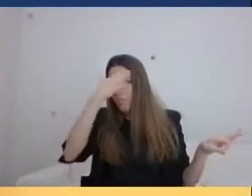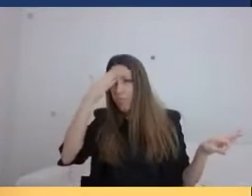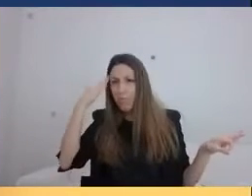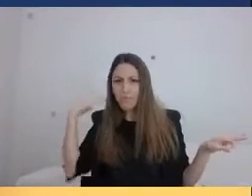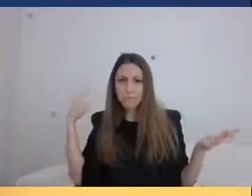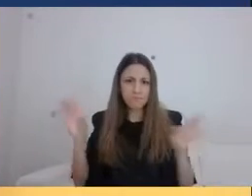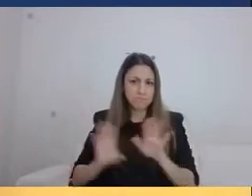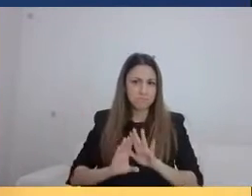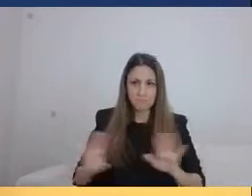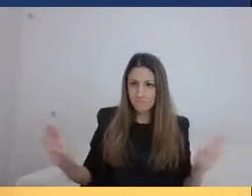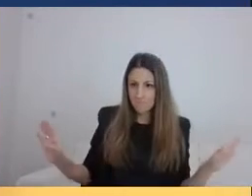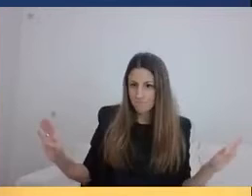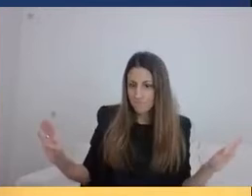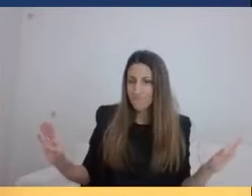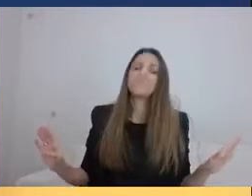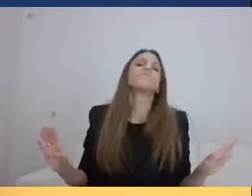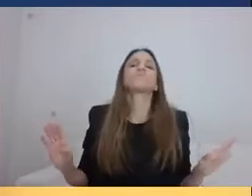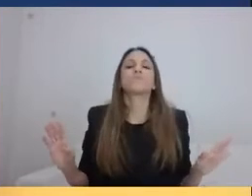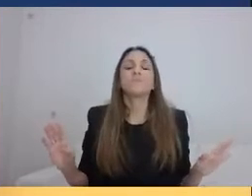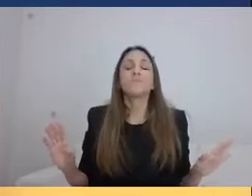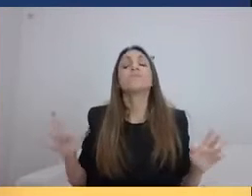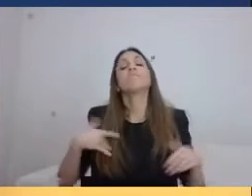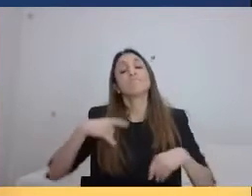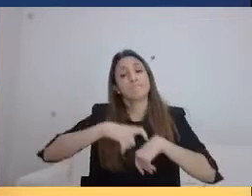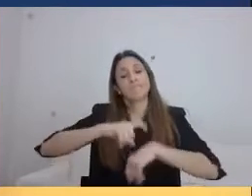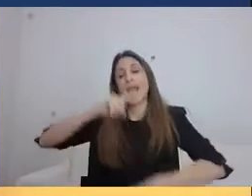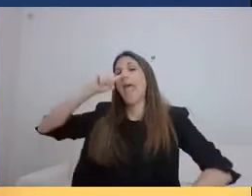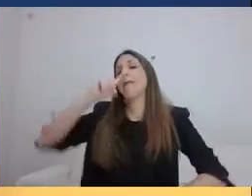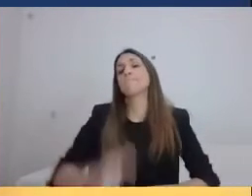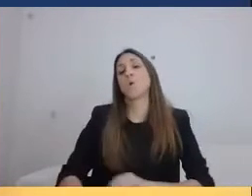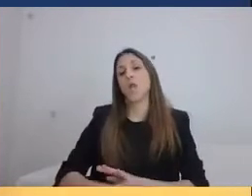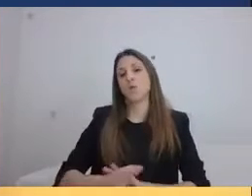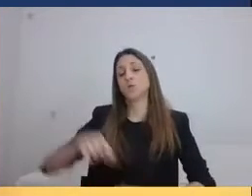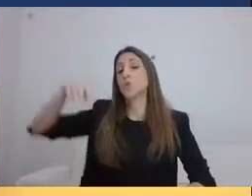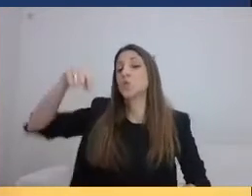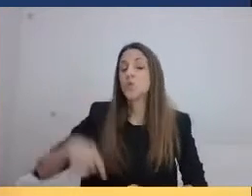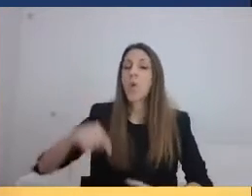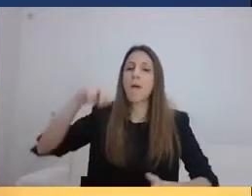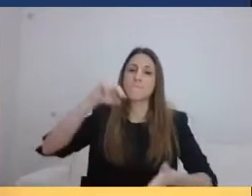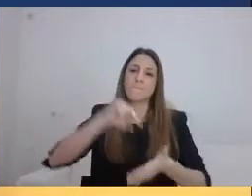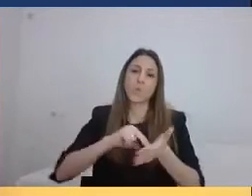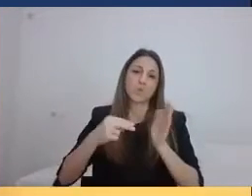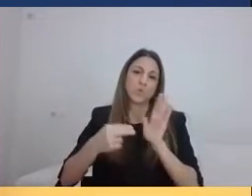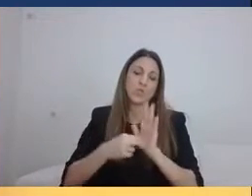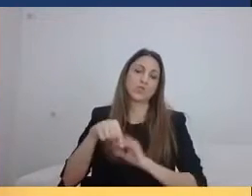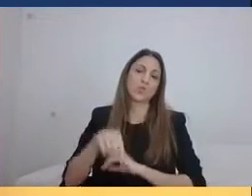Αλλά βέβαια αυτό το οφείλουμε. Το να προσέξουμε το οφείλουμε τώρα στα παιδιά και τα εγγόνια μας.